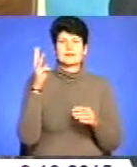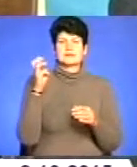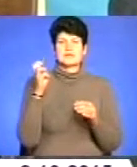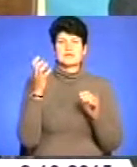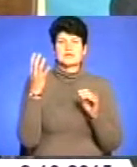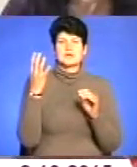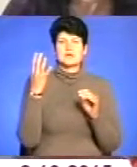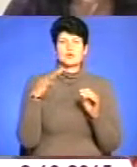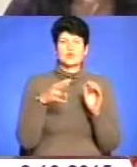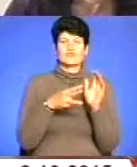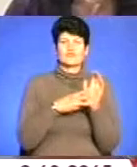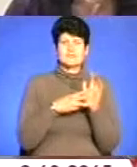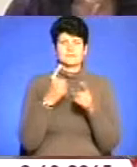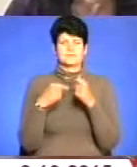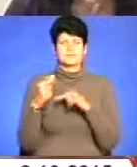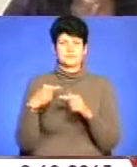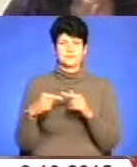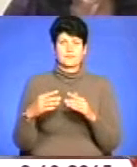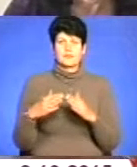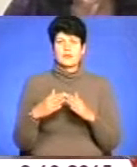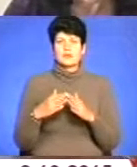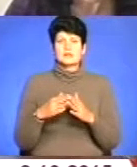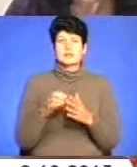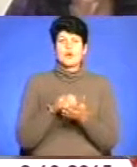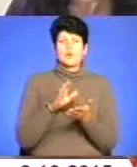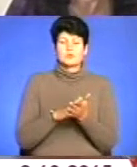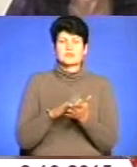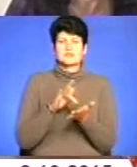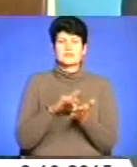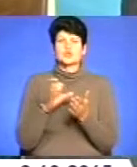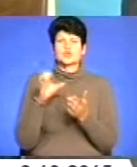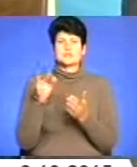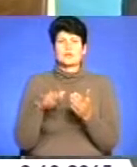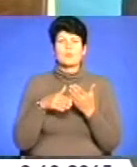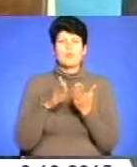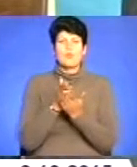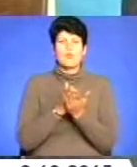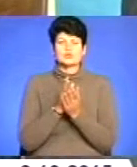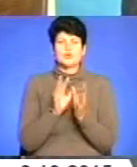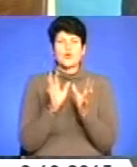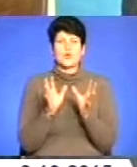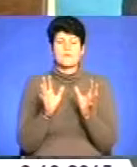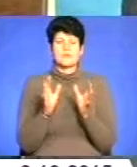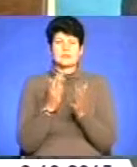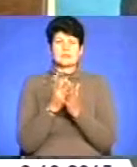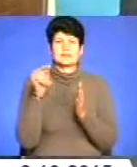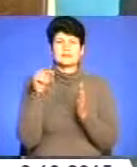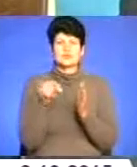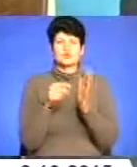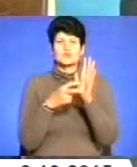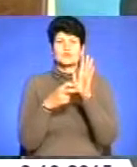демобілізованих. На обліку в центрах соціальної допомоги соціальними послами стоїть 1700,